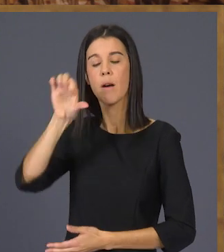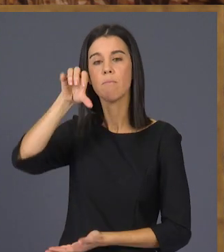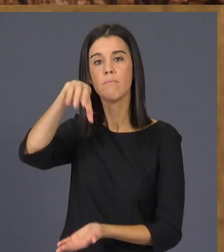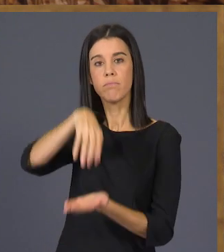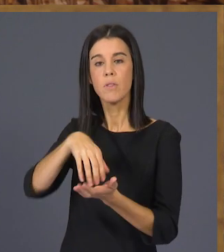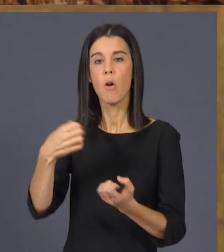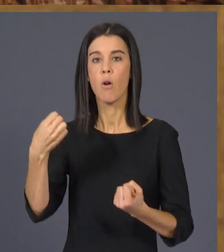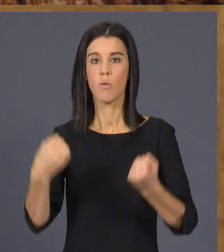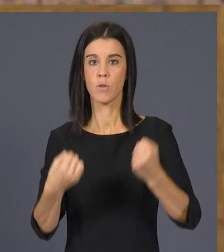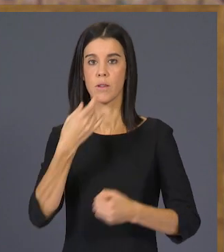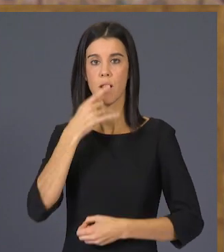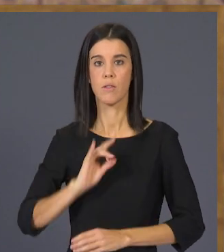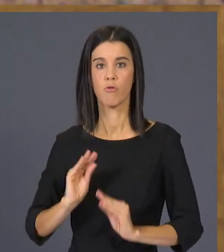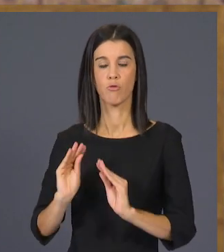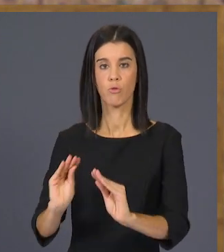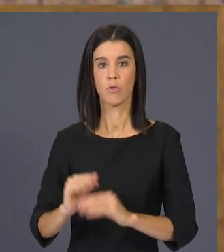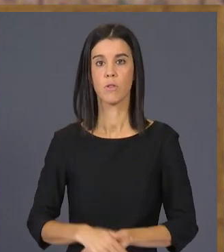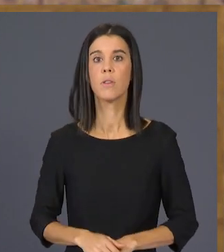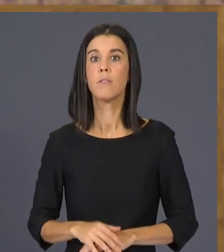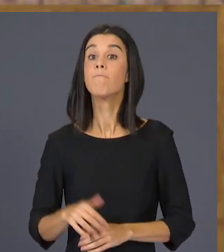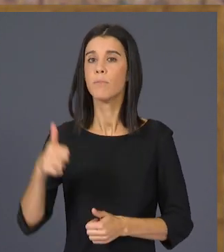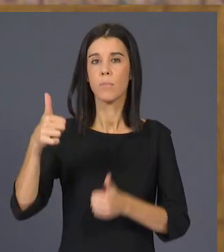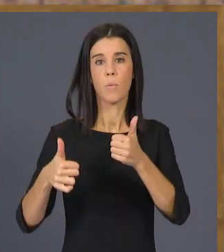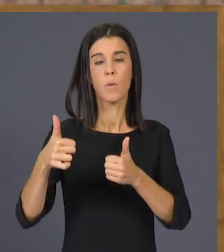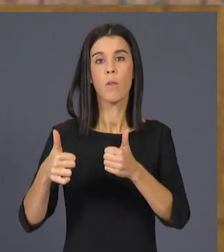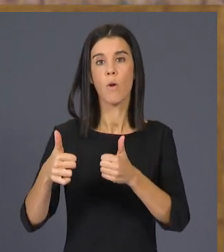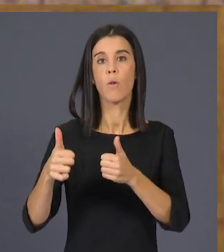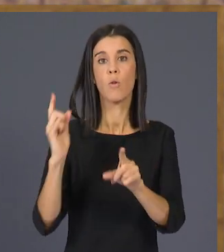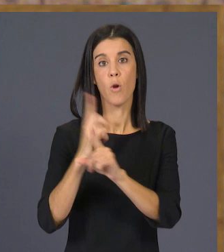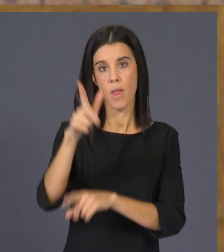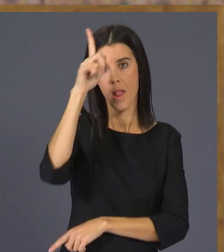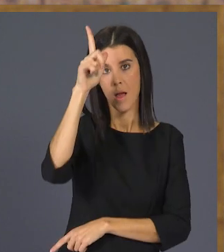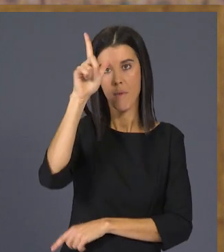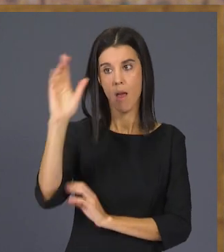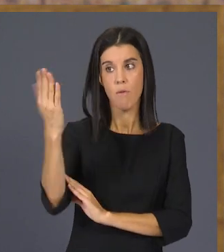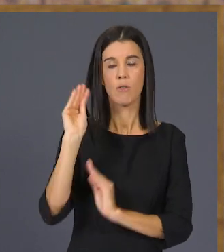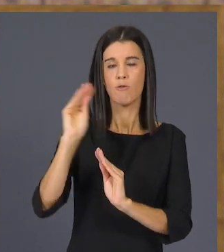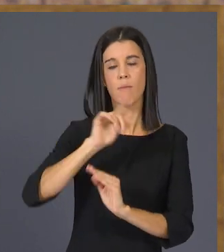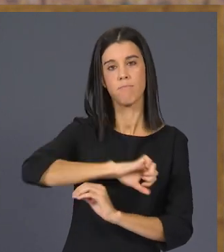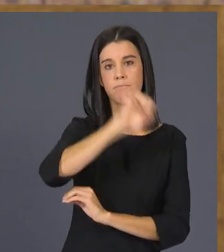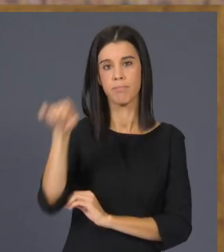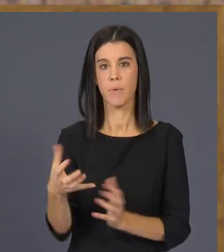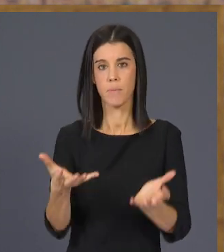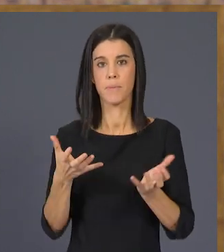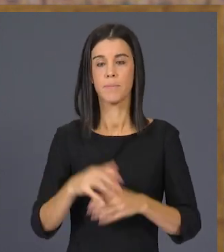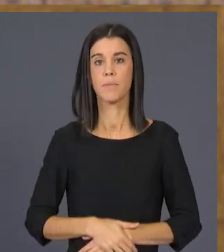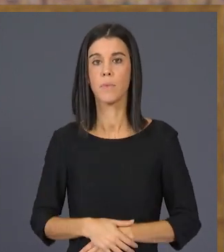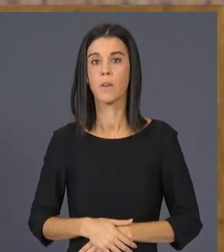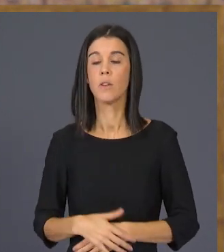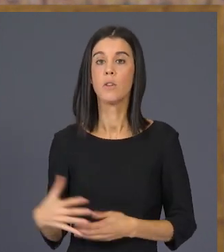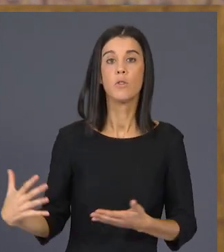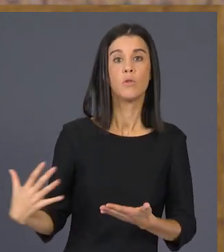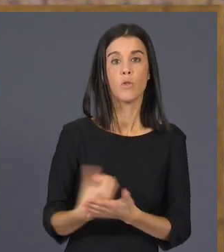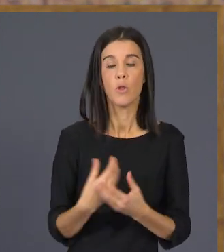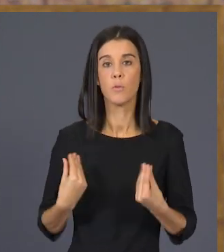seus vehicles elèctrics. Tot i guanyant l'oferta que va fer Alemanya. Tot junt, amb el